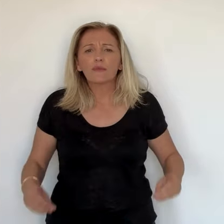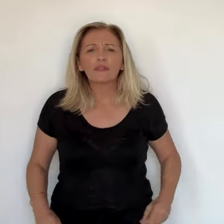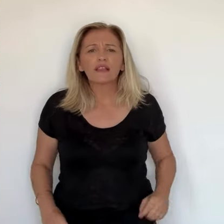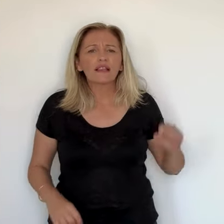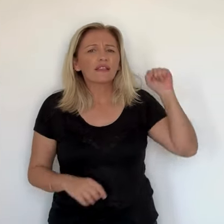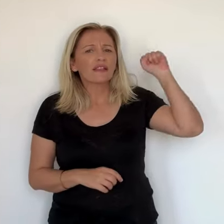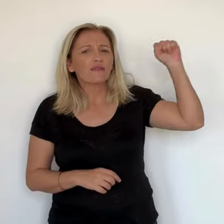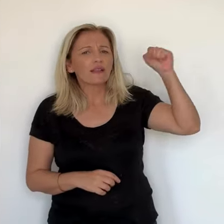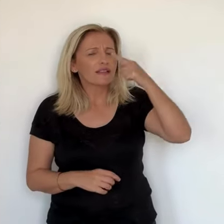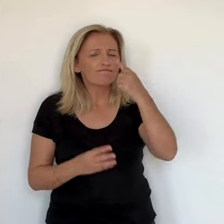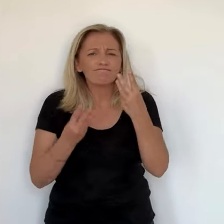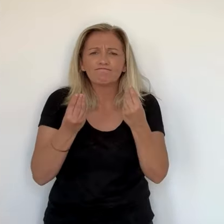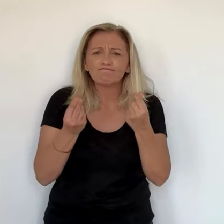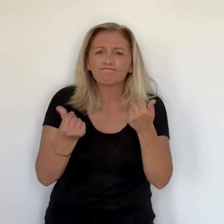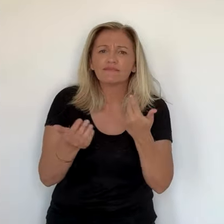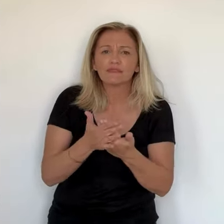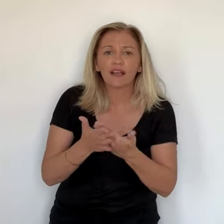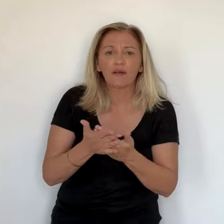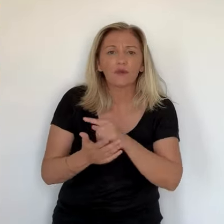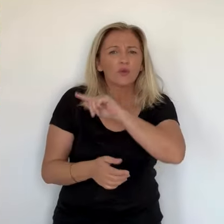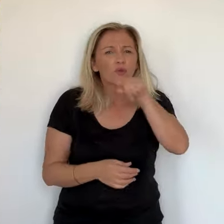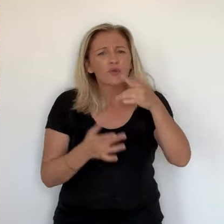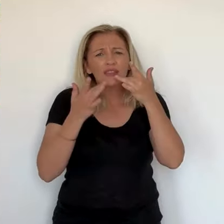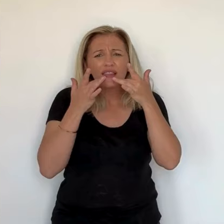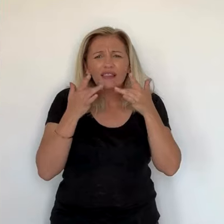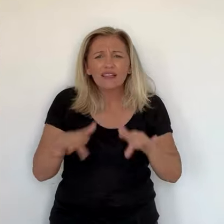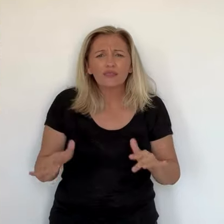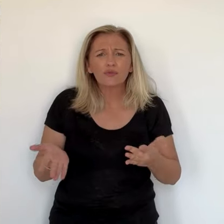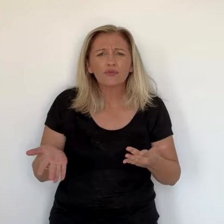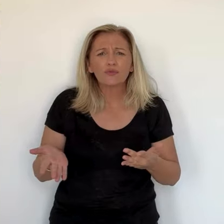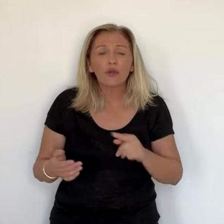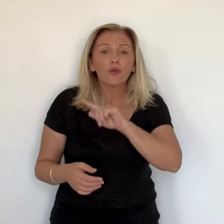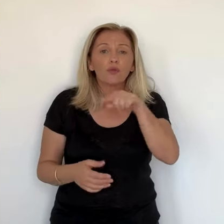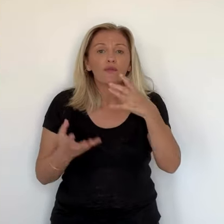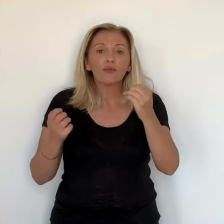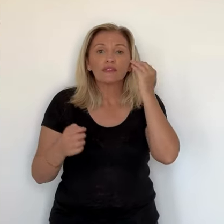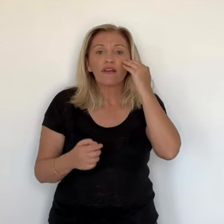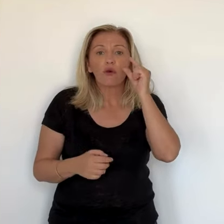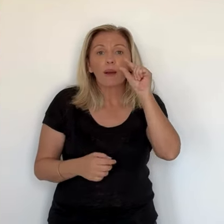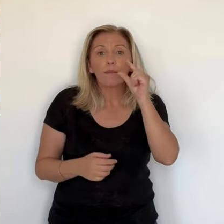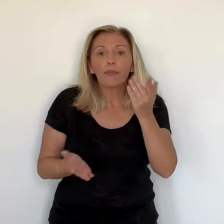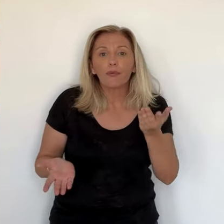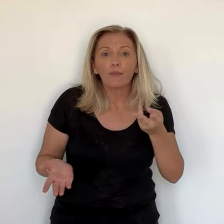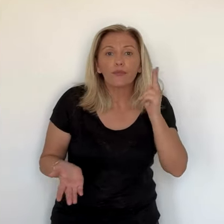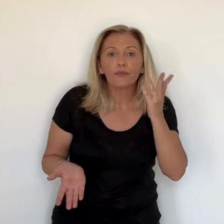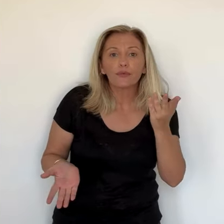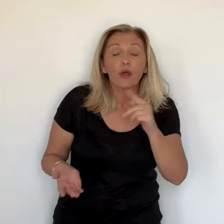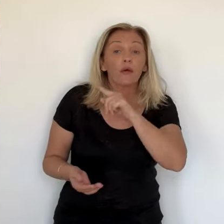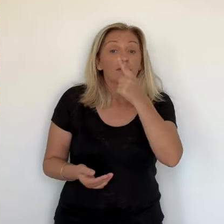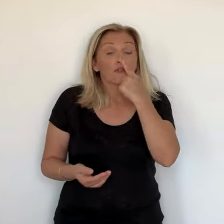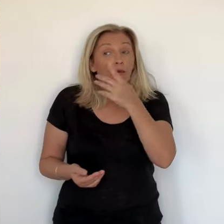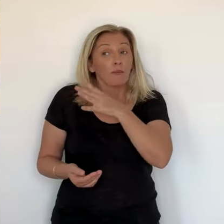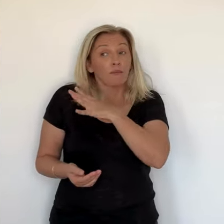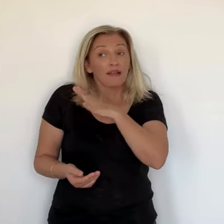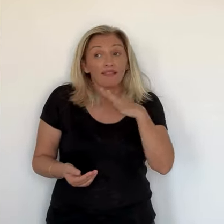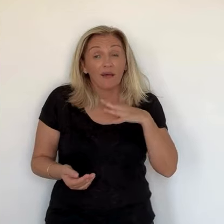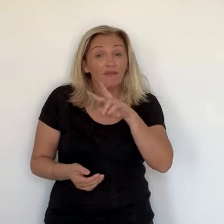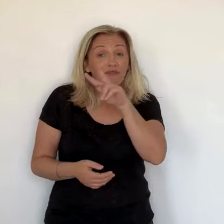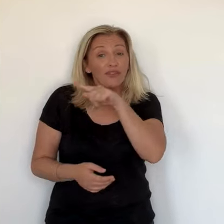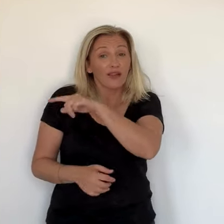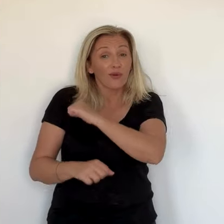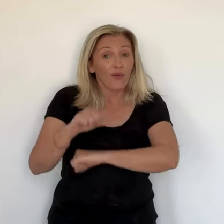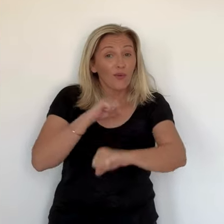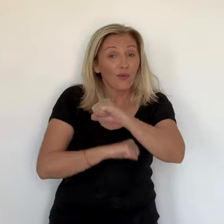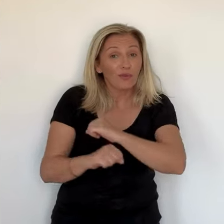Si le projet de discussion sur l'autonomie n'est pas enterré, difficile d'y voir non plus un excellent présage. C'est le sentiment des députés nationalistes.